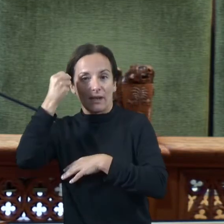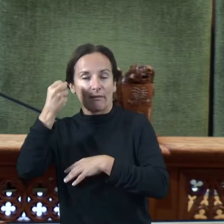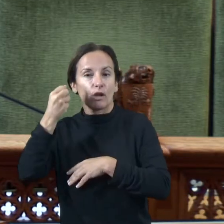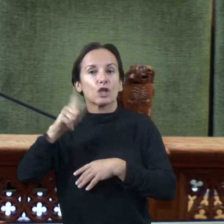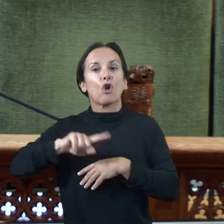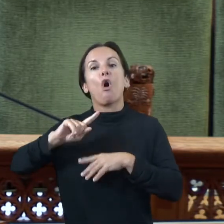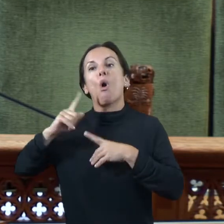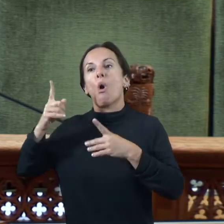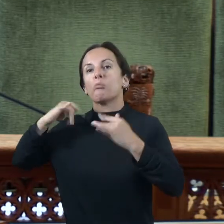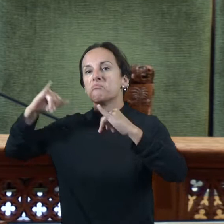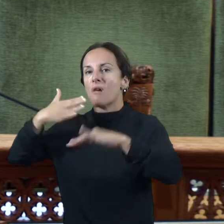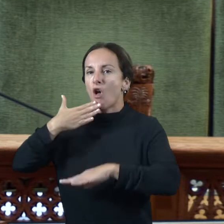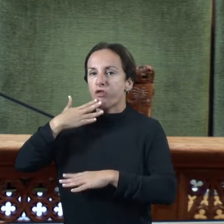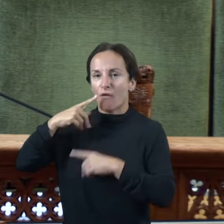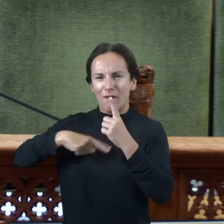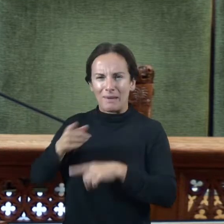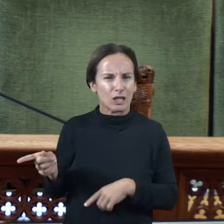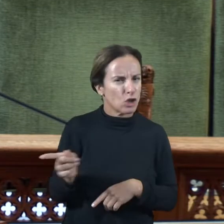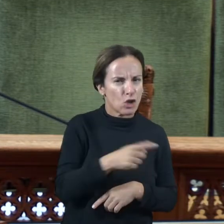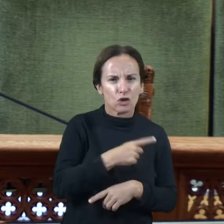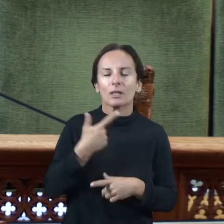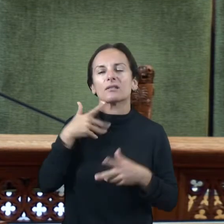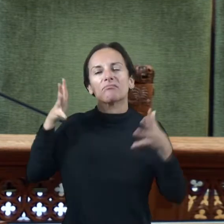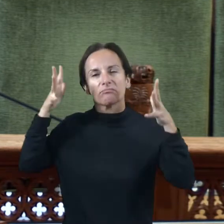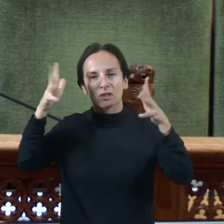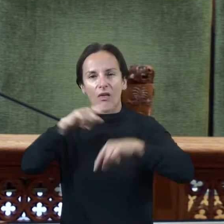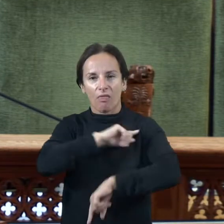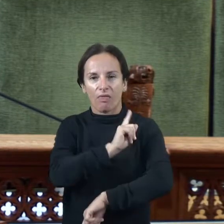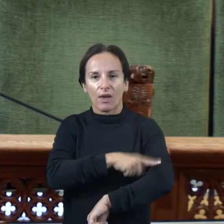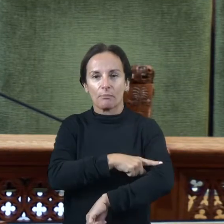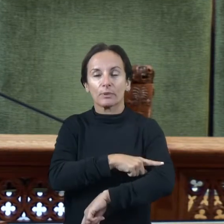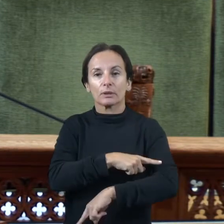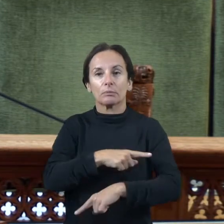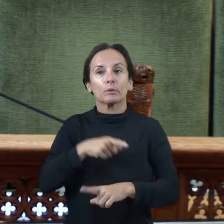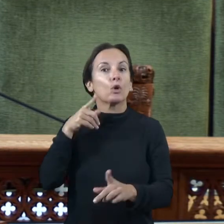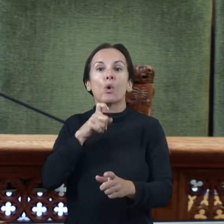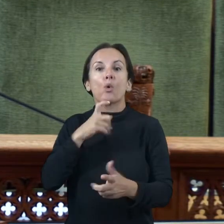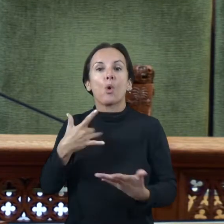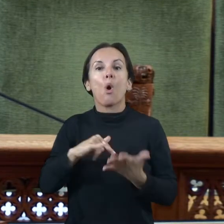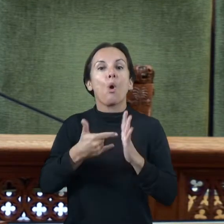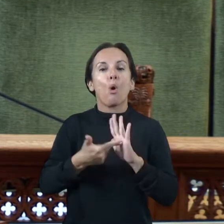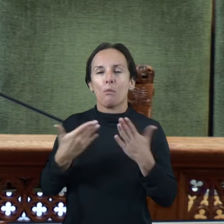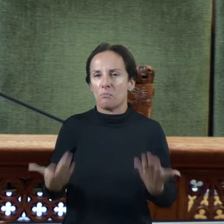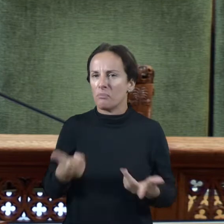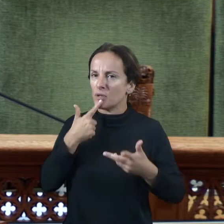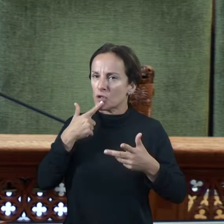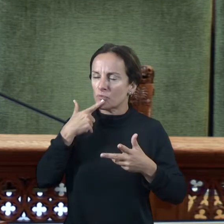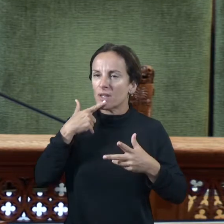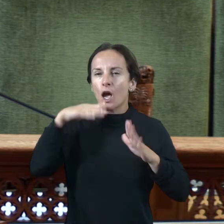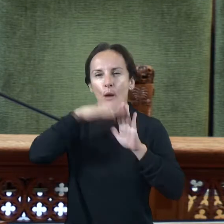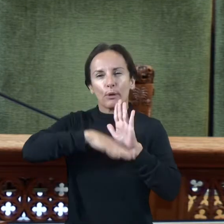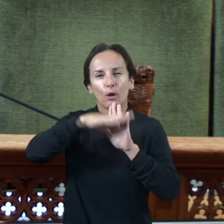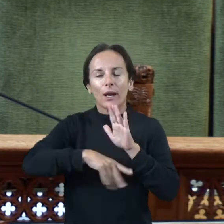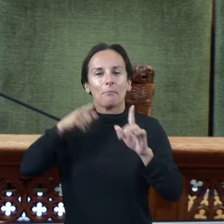per a tot home i familiar millorant impulsant nous programes que fomentin el job net els veïns esportius i els hàbits